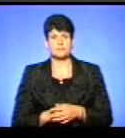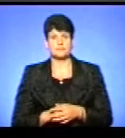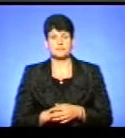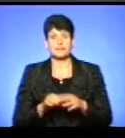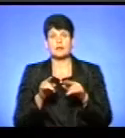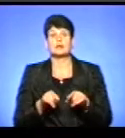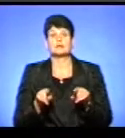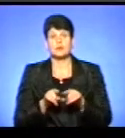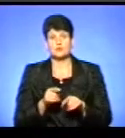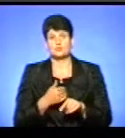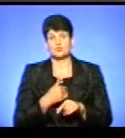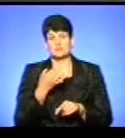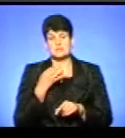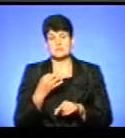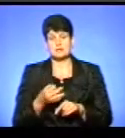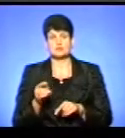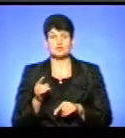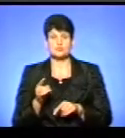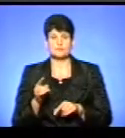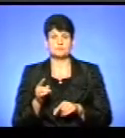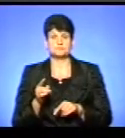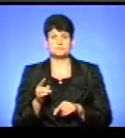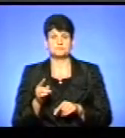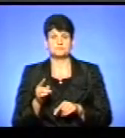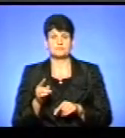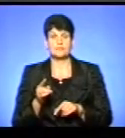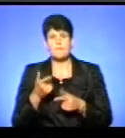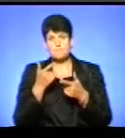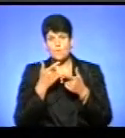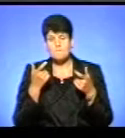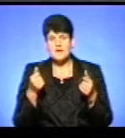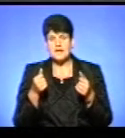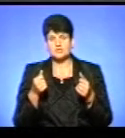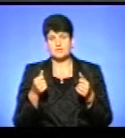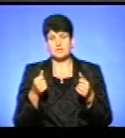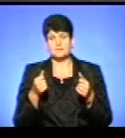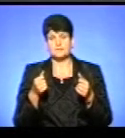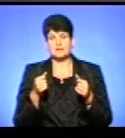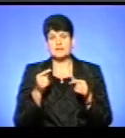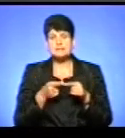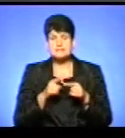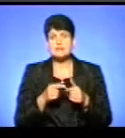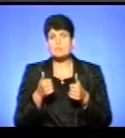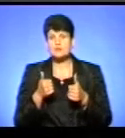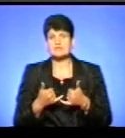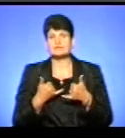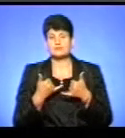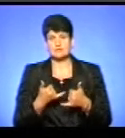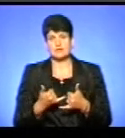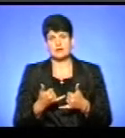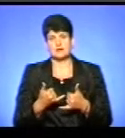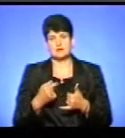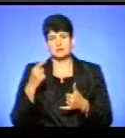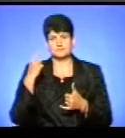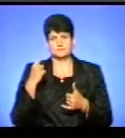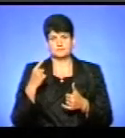Також хочу сказати те, що оці попередження, це є позитивно для іміджу міста